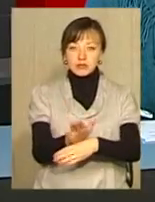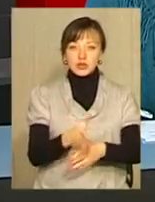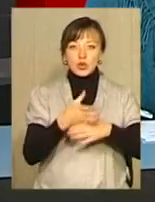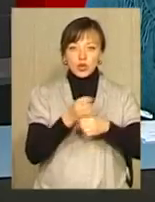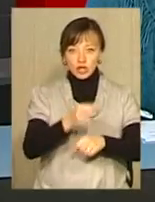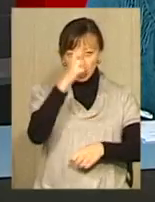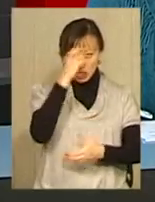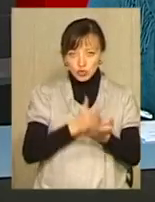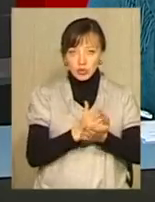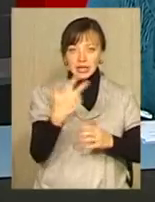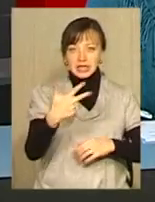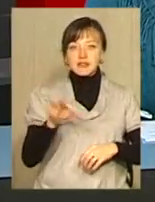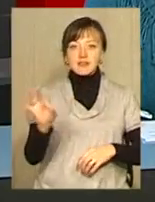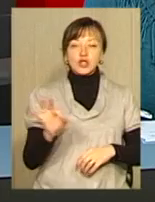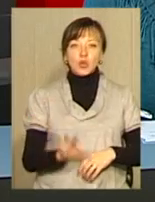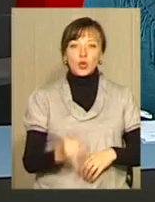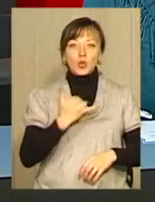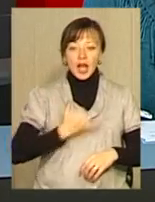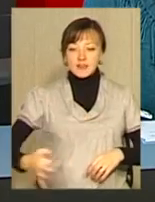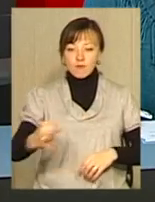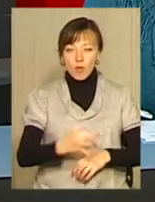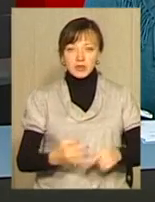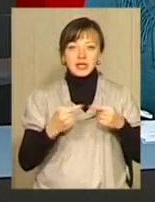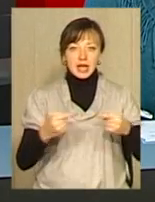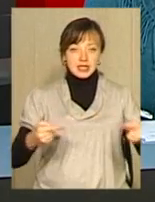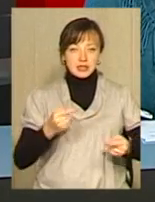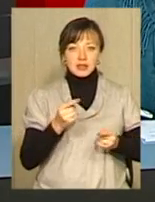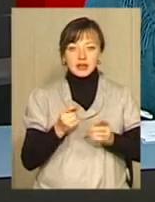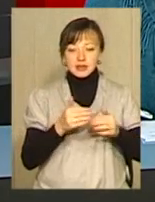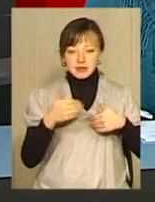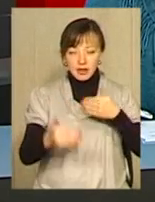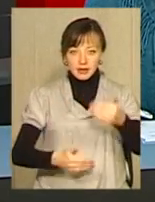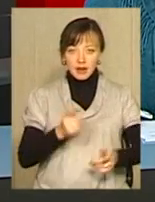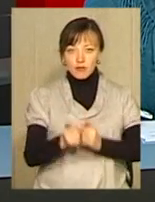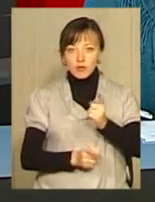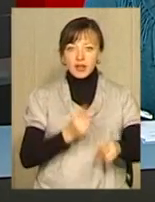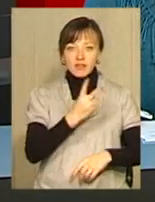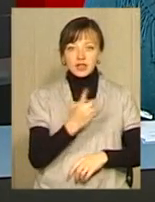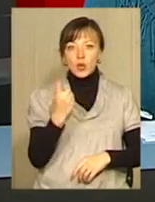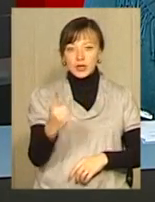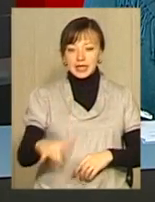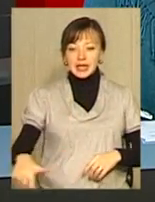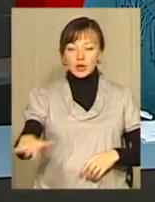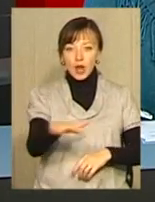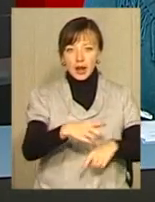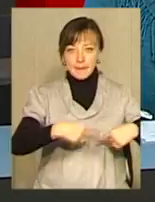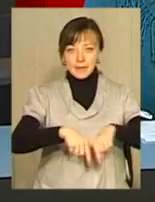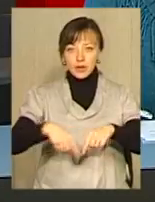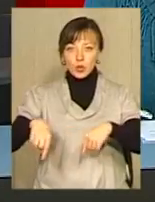держслужбовців на 30%. На Хмельниччині на різних стадіях реформування нині перебуває 21 територіальний підрозділ.